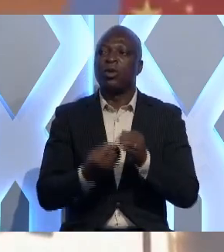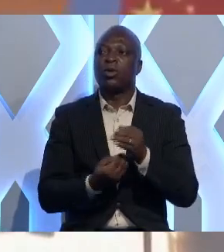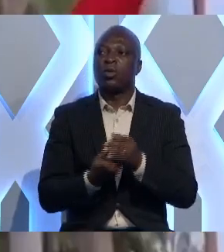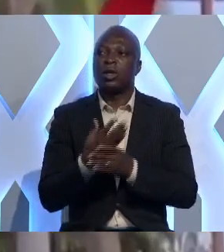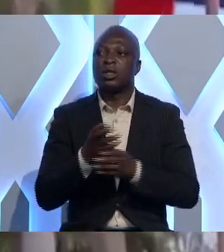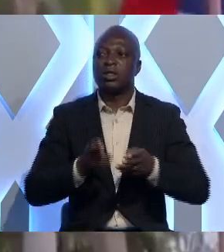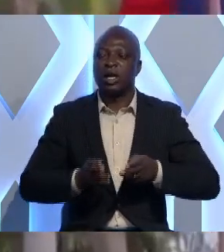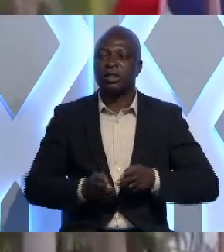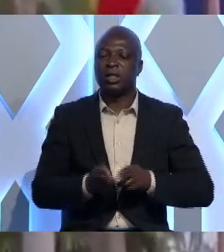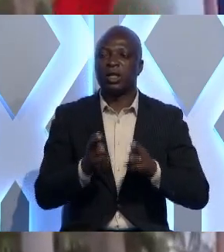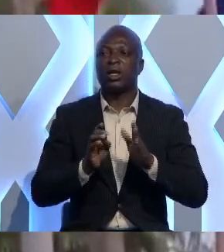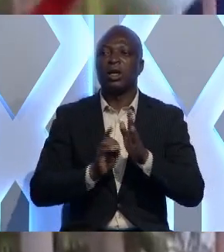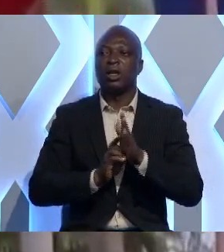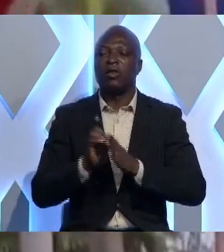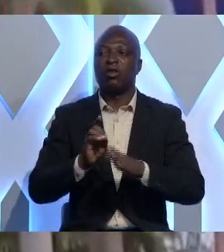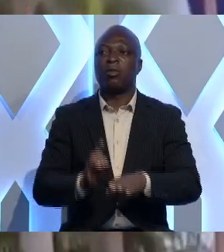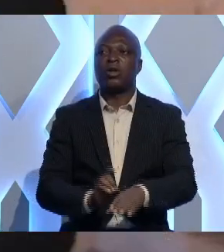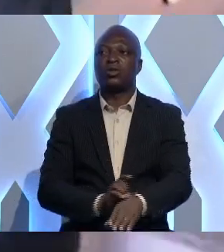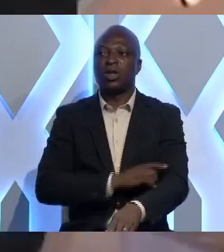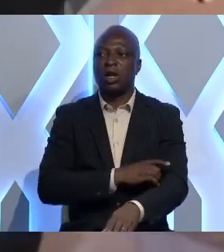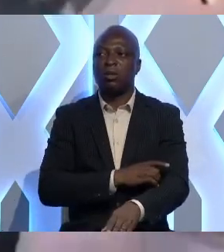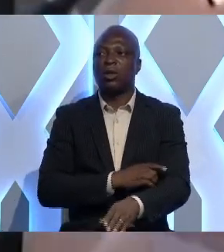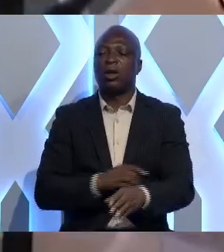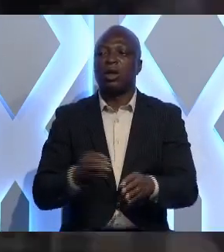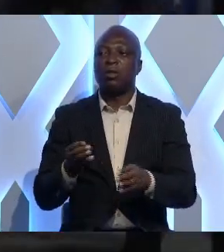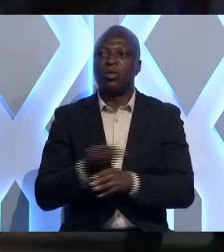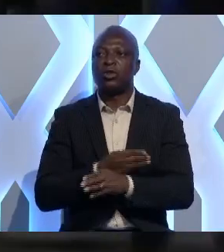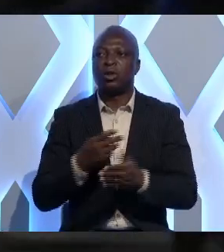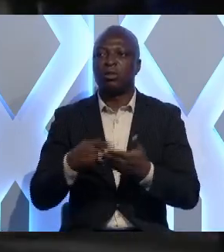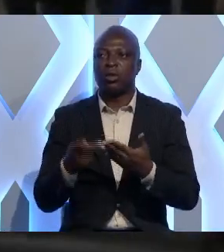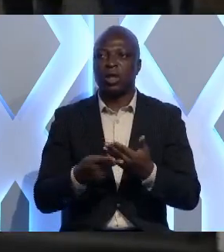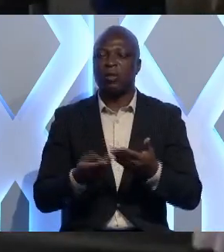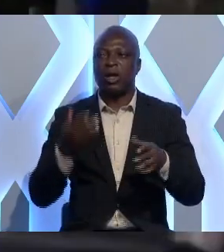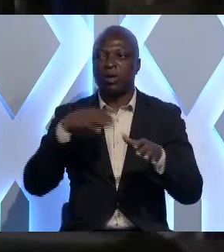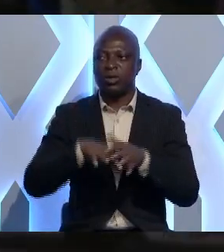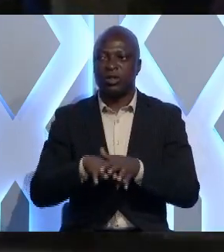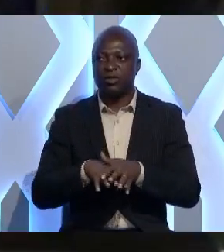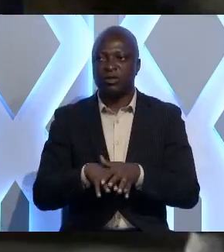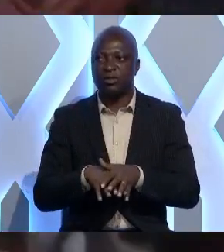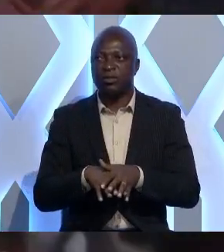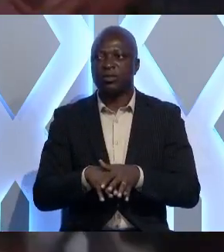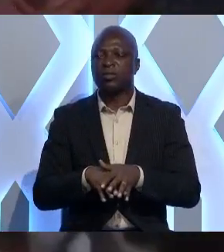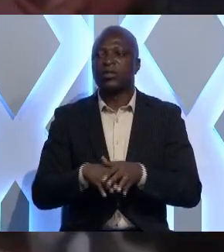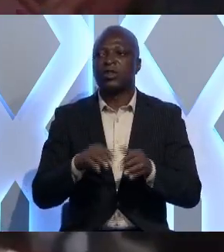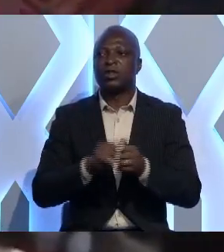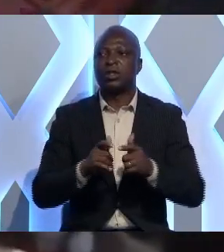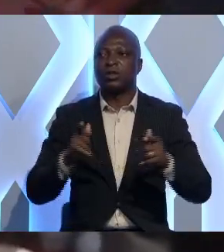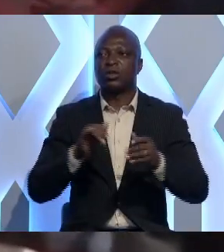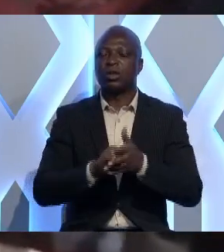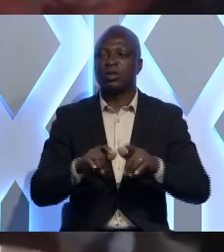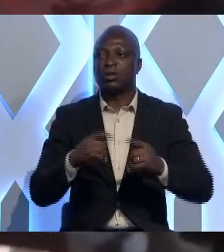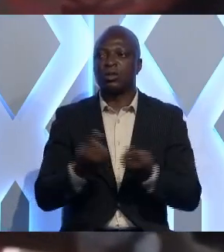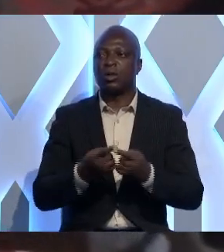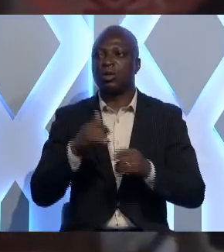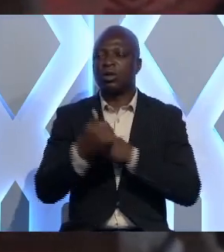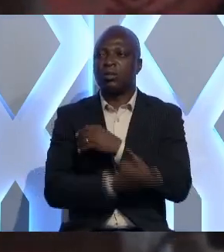accélérée, un développement durable et un multilatéralisme inclusif. L'élargissement du bloc à d